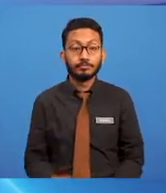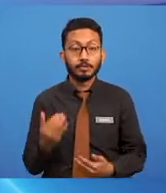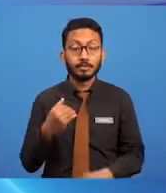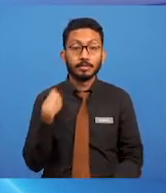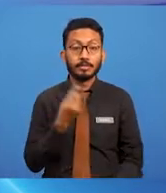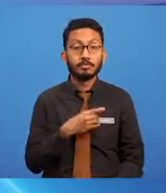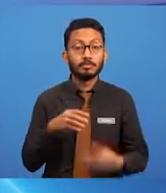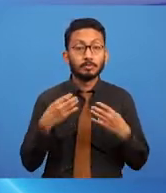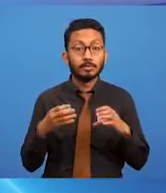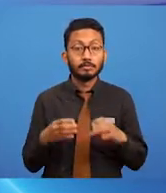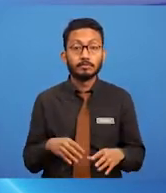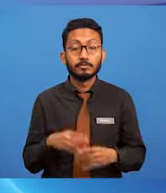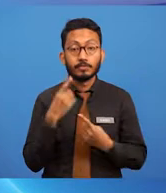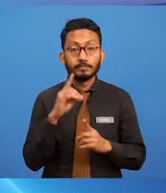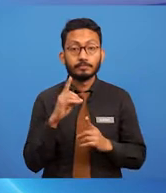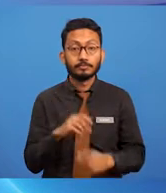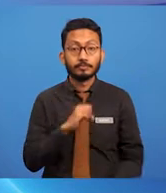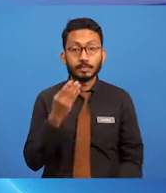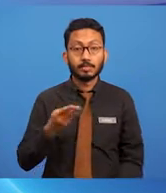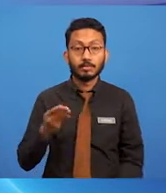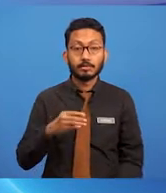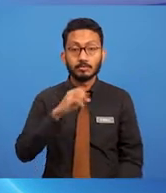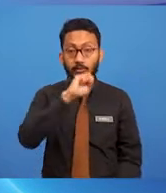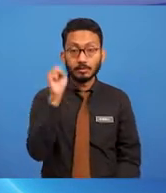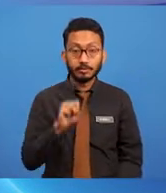kita cuba menjawab beberapa soalan.